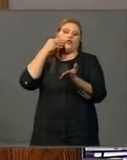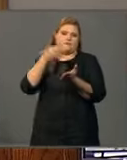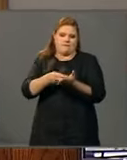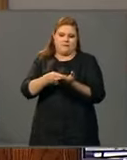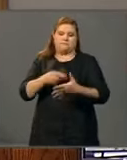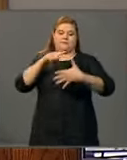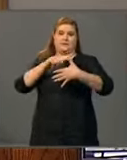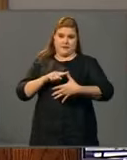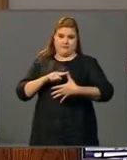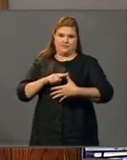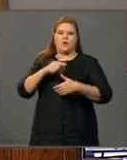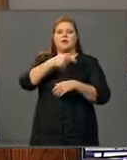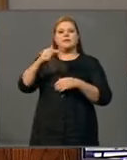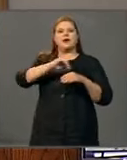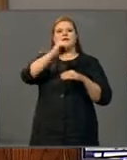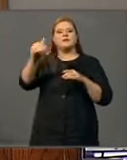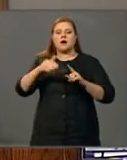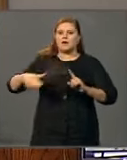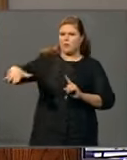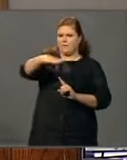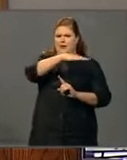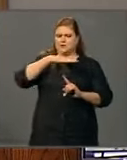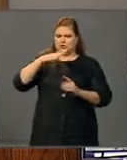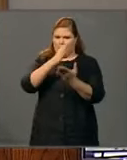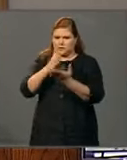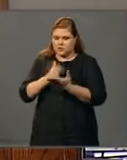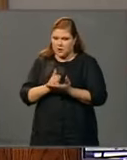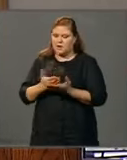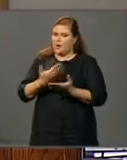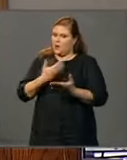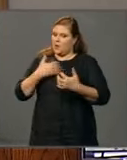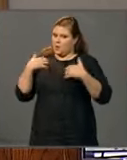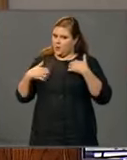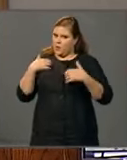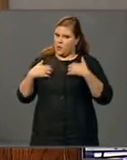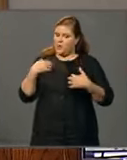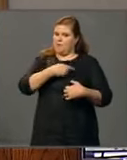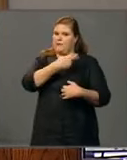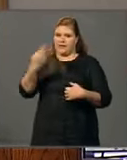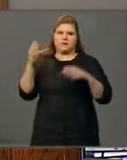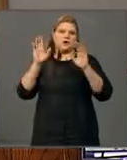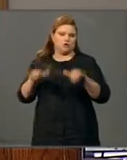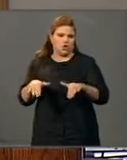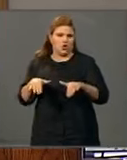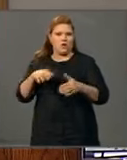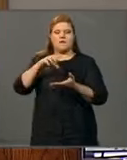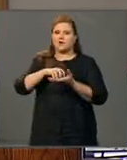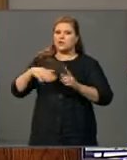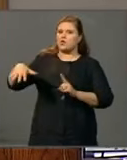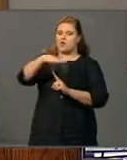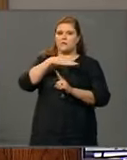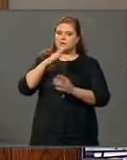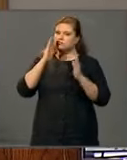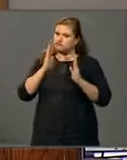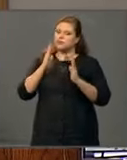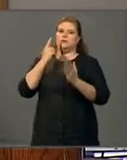Talvivaaran kaivoksen ympäristöasiat ovat jo pidempään aiheellisestikin herättäneet huolta. Valtio ei tingi ympäristöasioista. Tämä